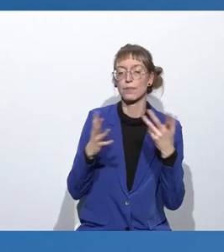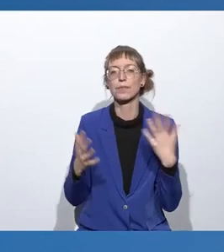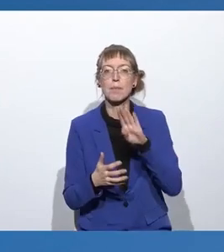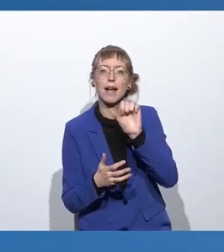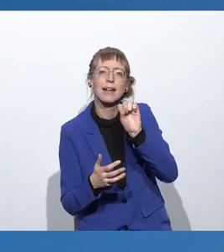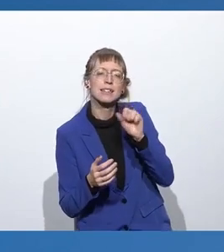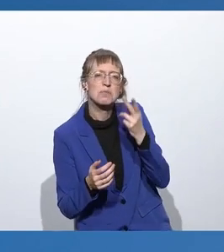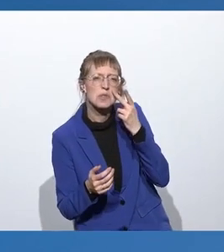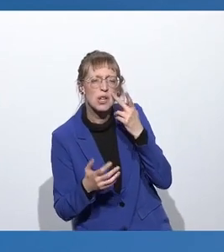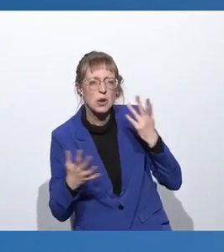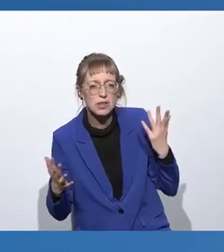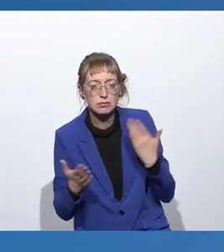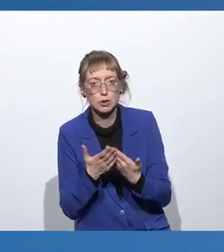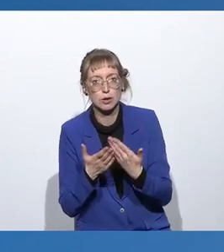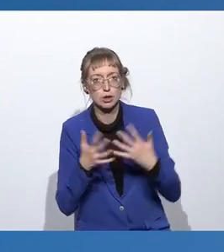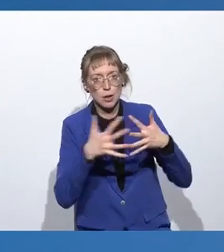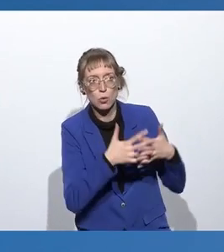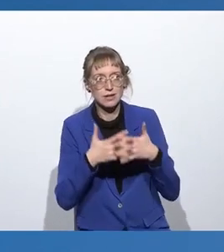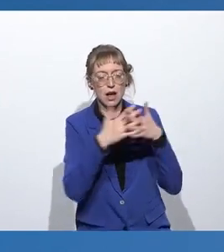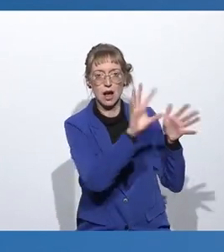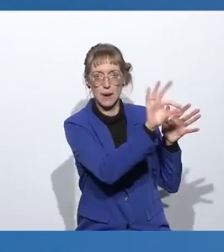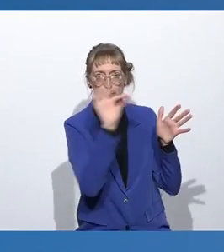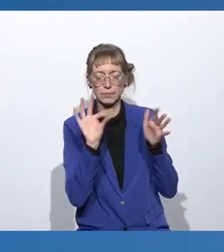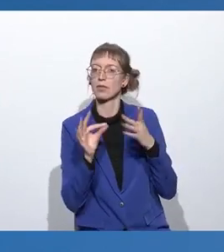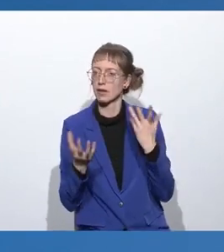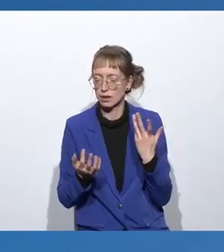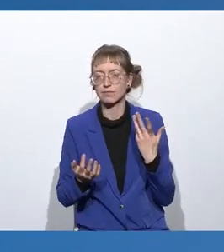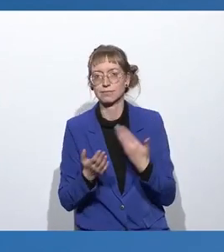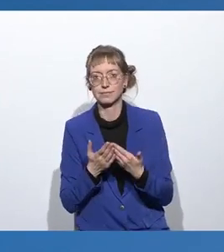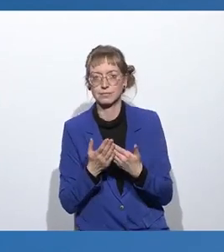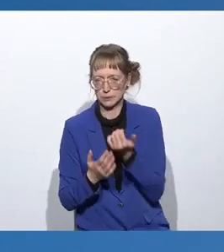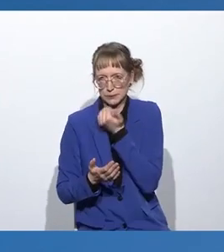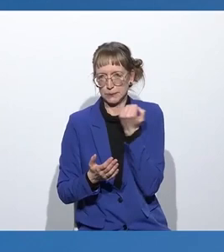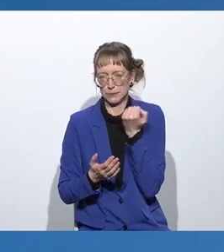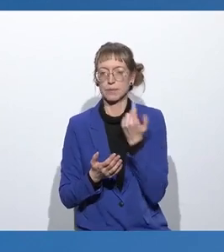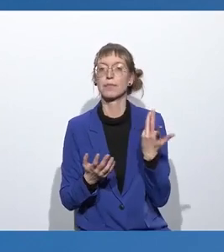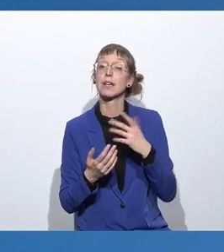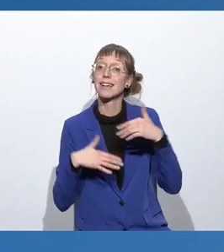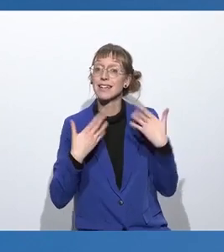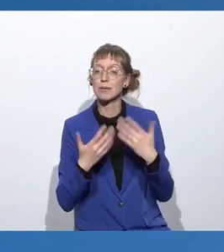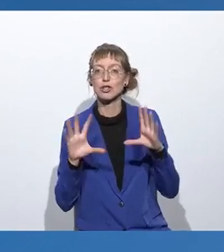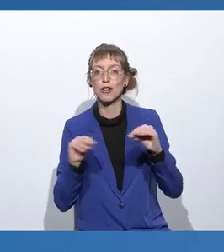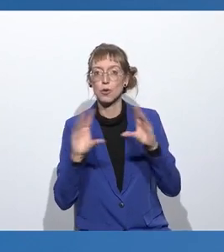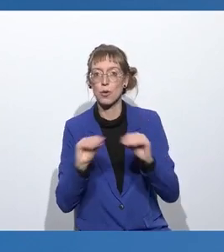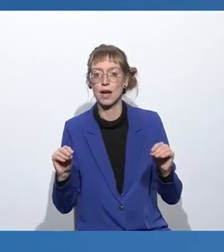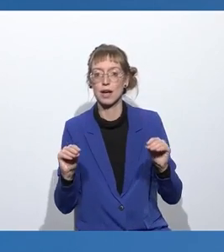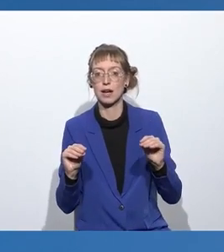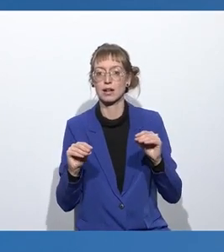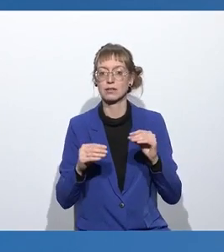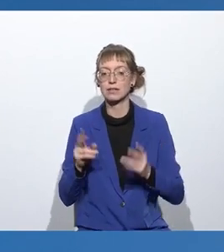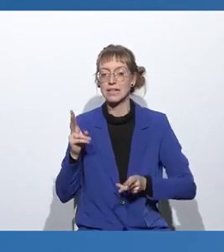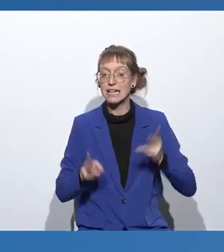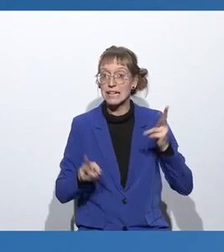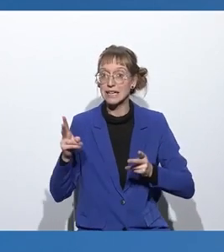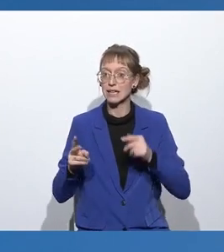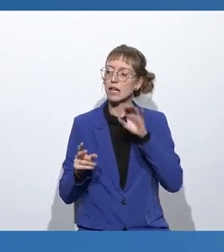Bias? Ein kurzes Beispiel aus den USA, was recht gravierend ist. Es gibt dort eine Software, die Richter dabei unterstützt,